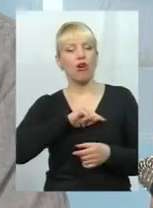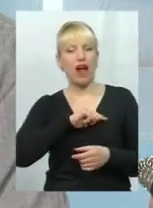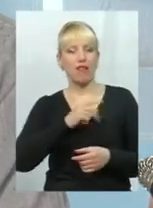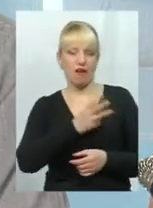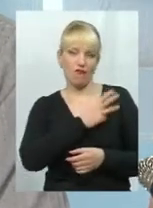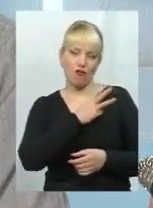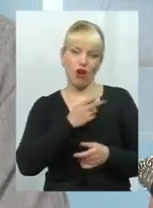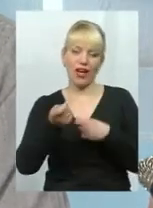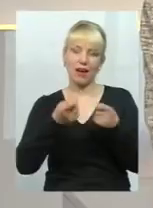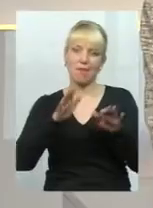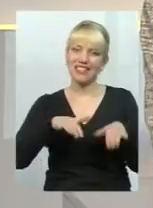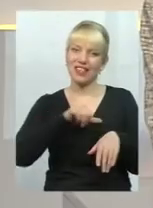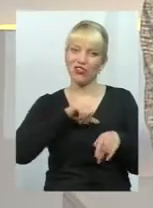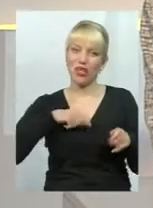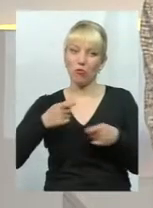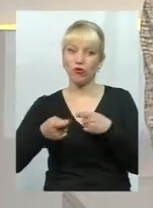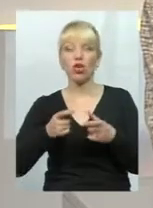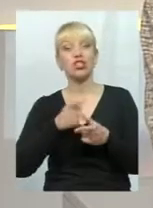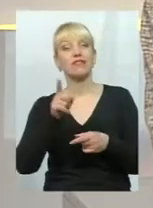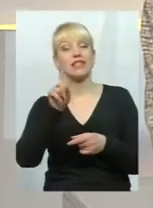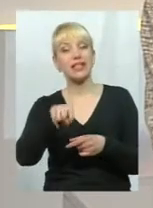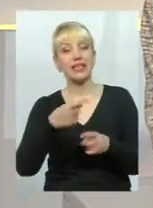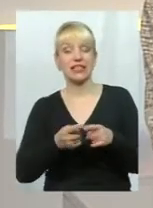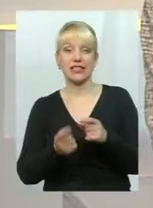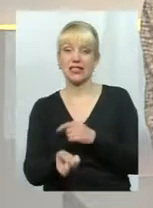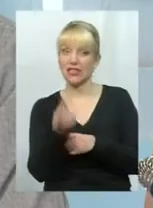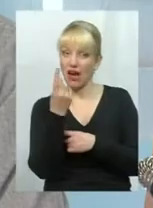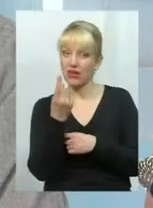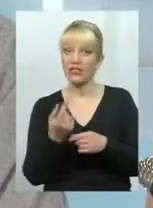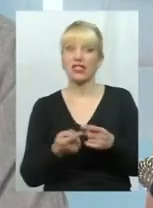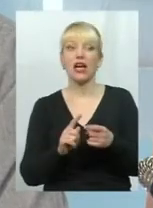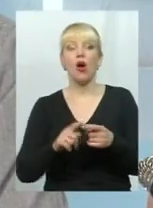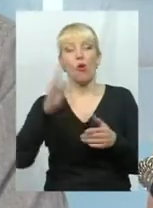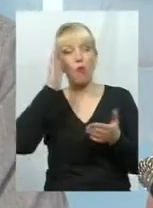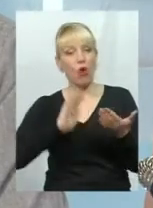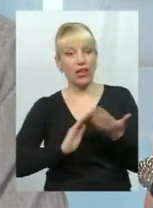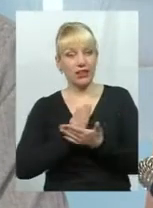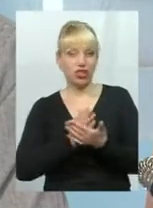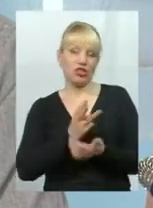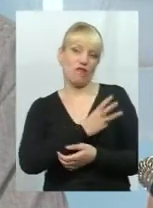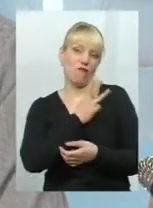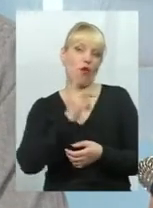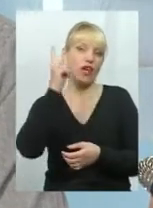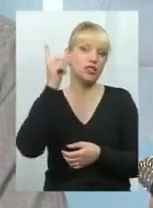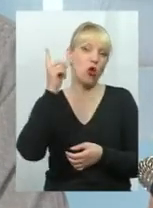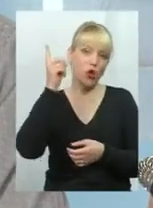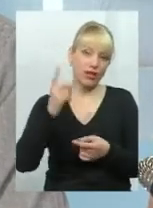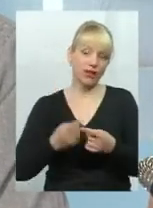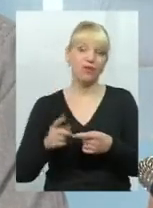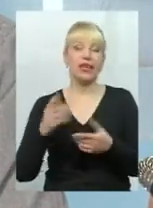чи в місцевих органів самоврядування? Чи все-таки це з'явиться, зрештою, політична воля згори? Є питання, котрі